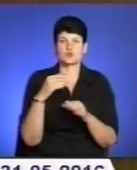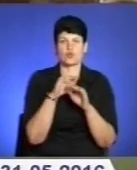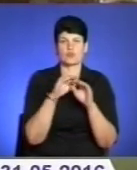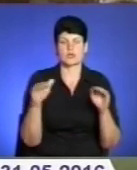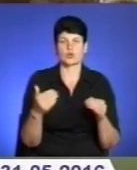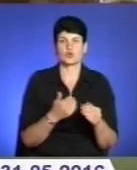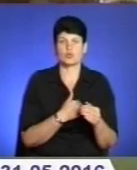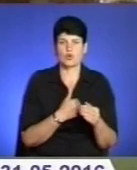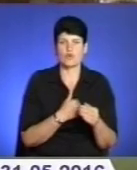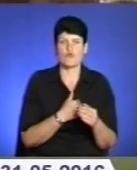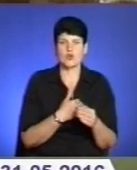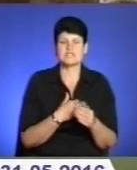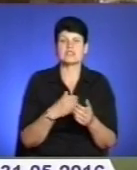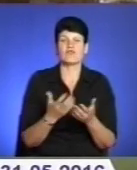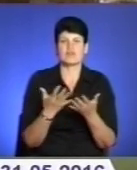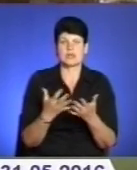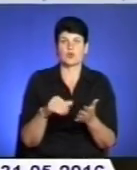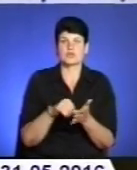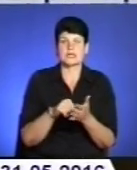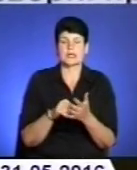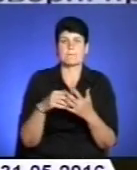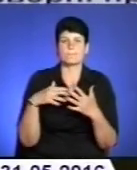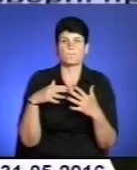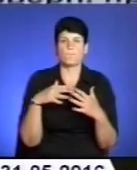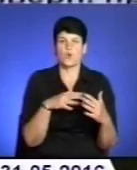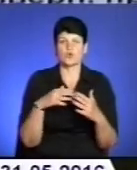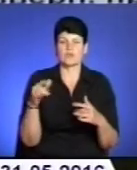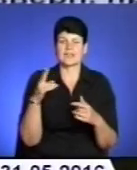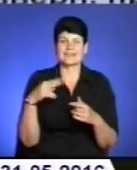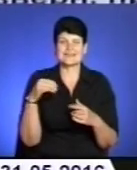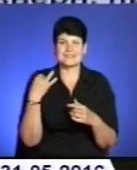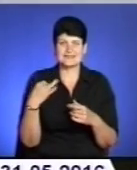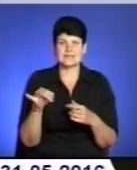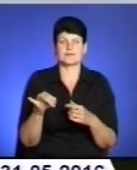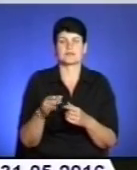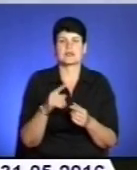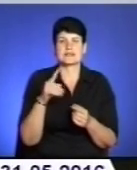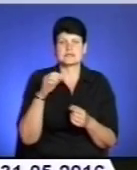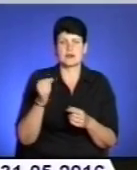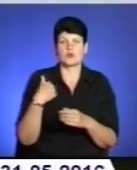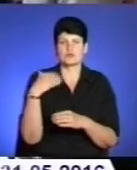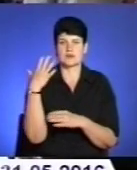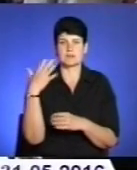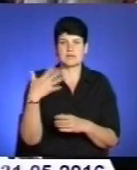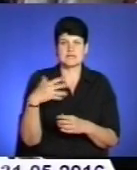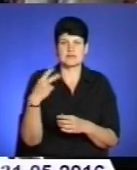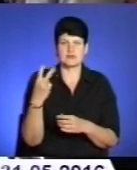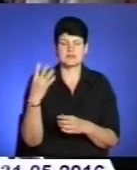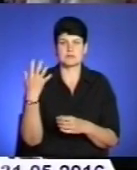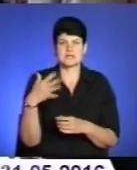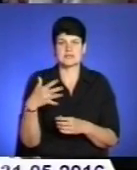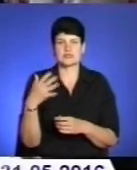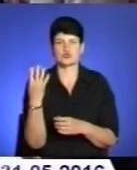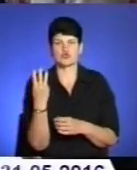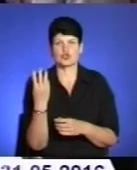добровольців визнали учасниками бойових дій. За проголосували 52 із 54 депутатів. Ініціатива